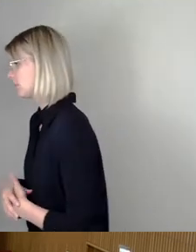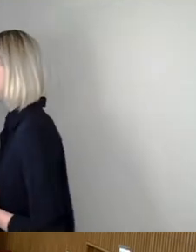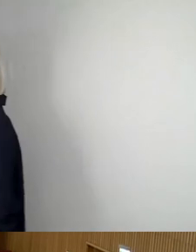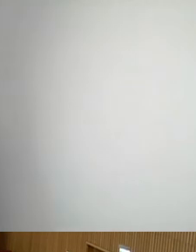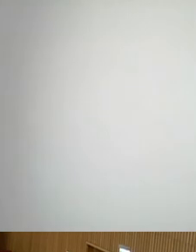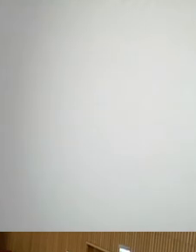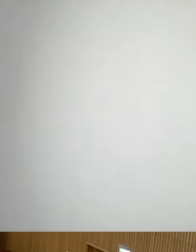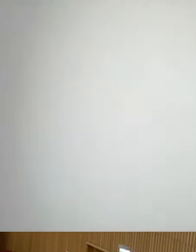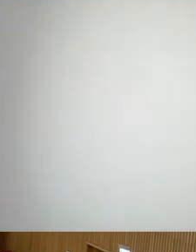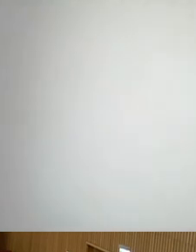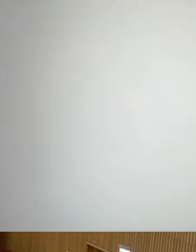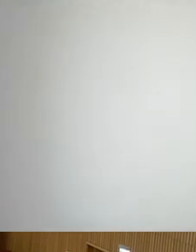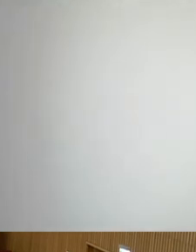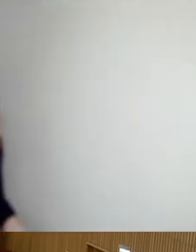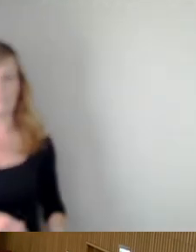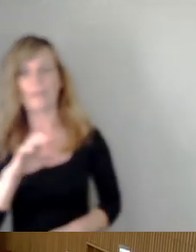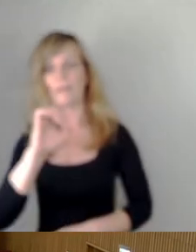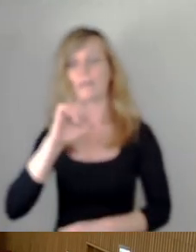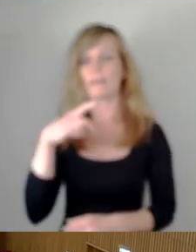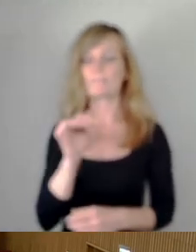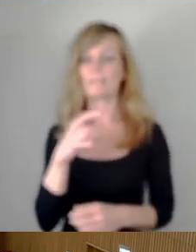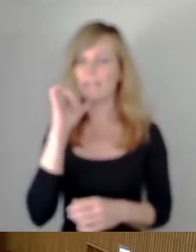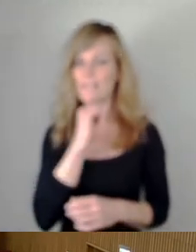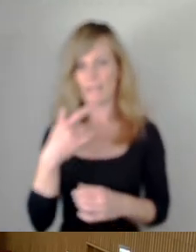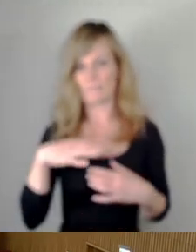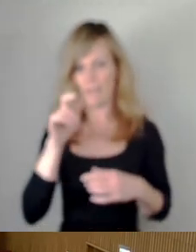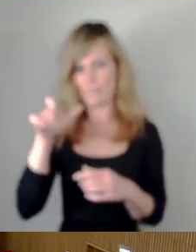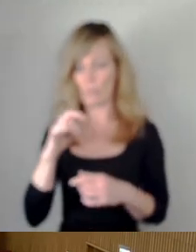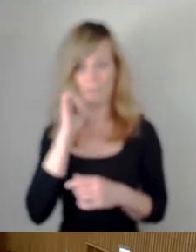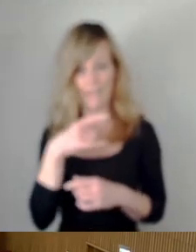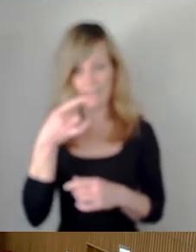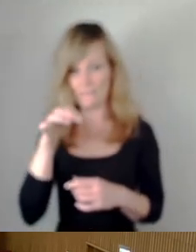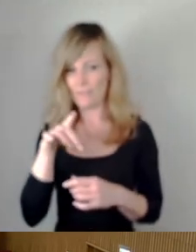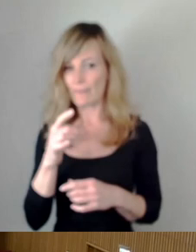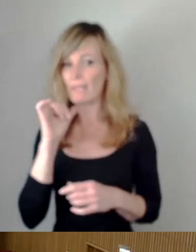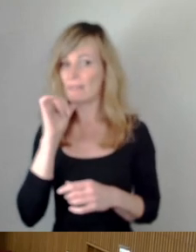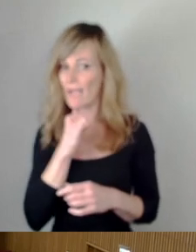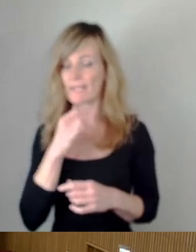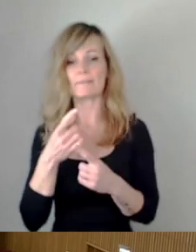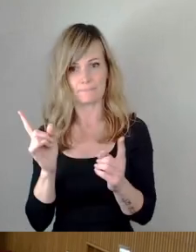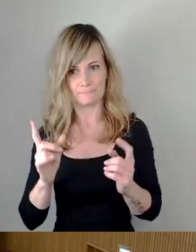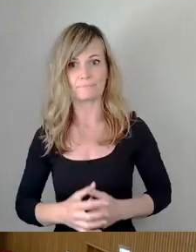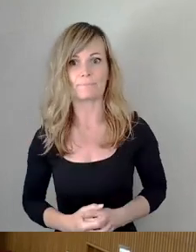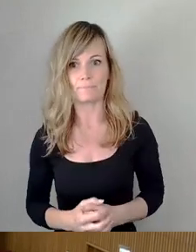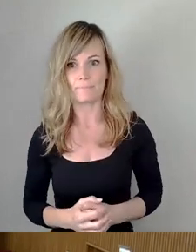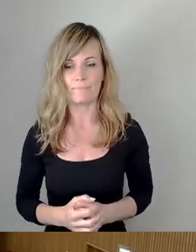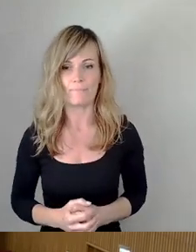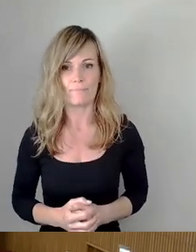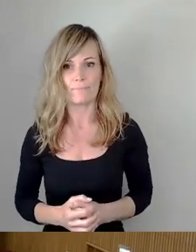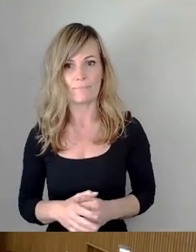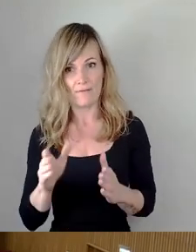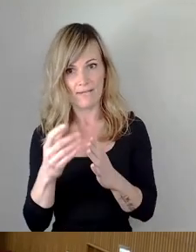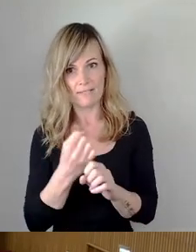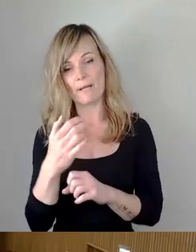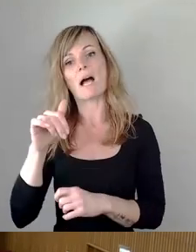Freie Bürger? Freie Bürger? Nein? FDP? Nein? Dann würden wir weitermachen. AfD, Herr